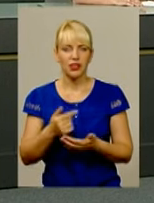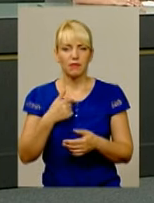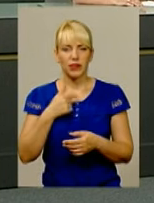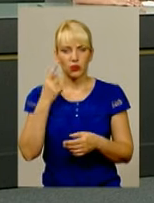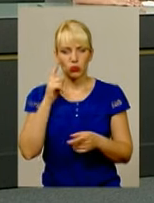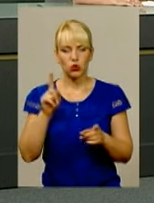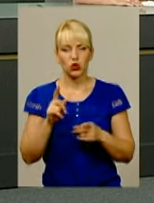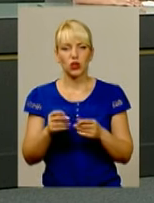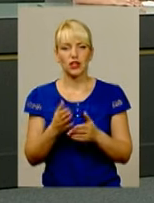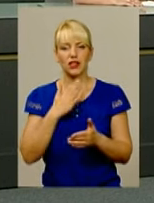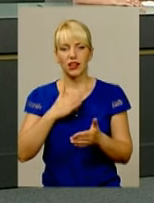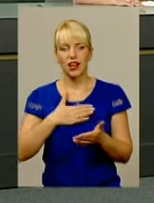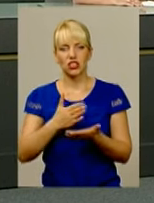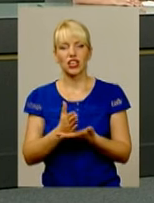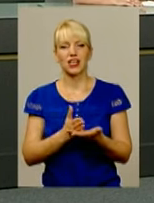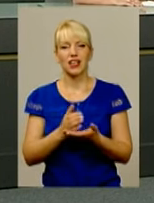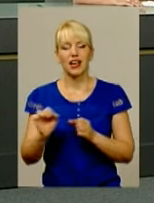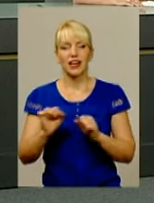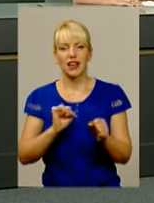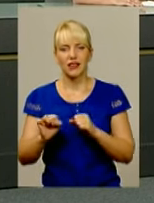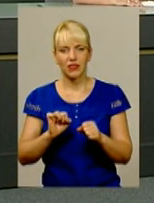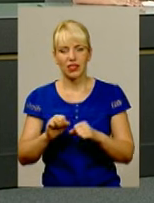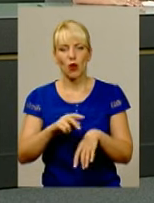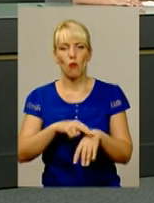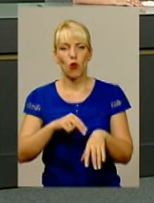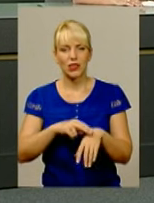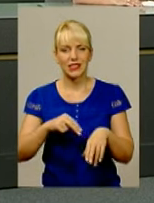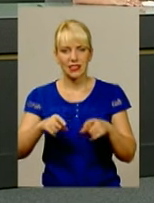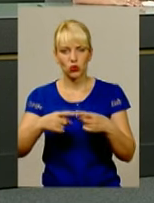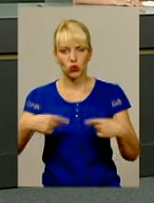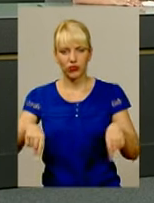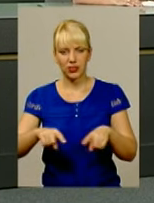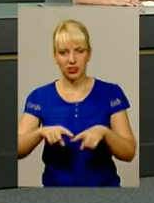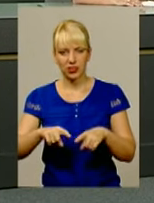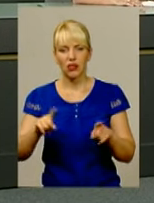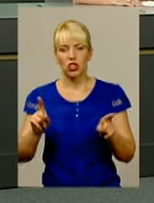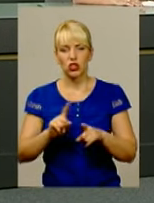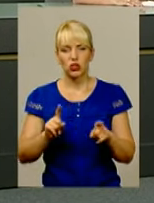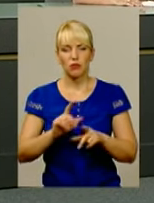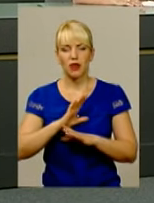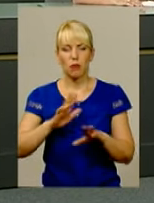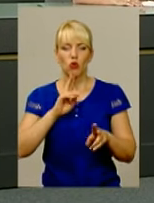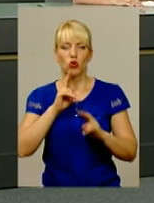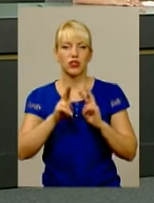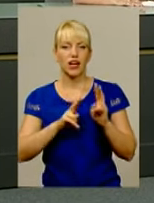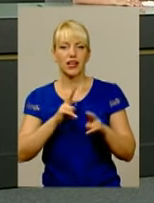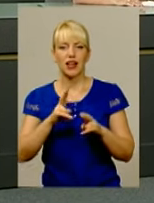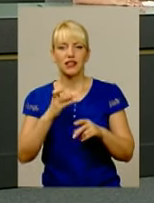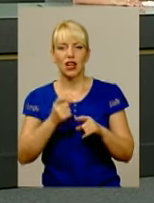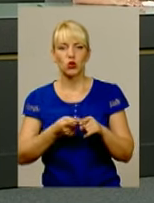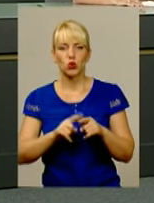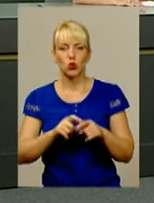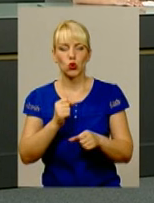керівниками поліцейських відділків, поліцейського управління, і щоби не було нарікань на ту роботу